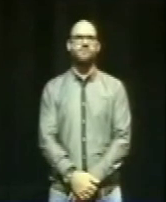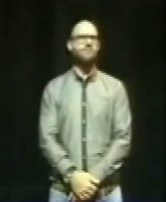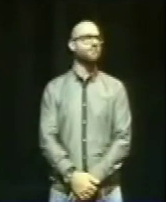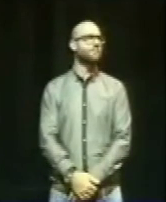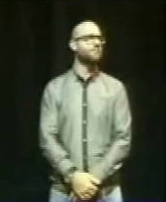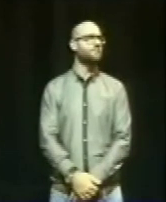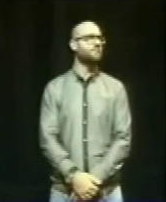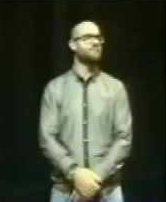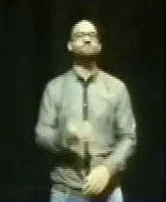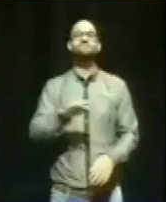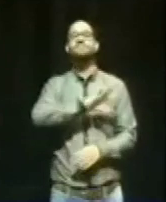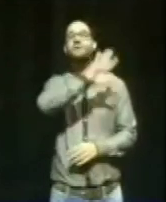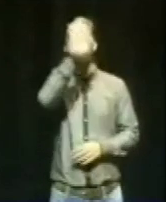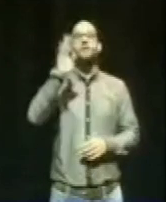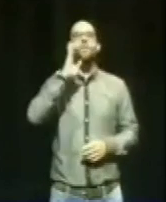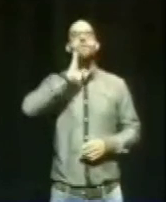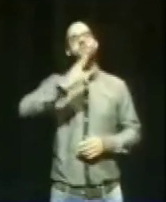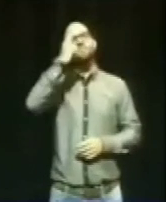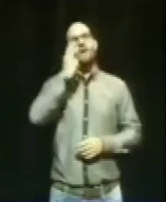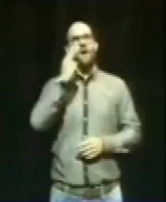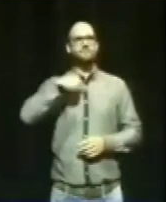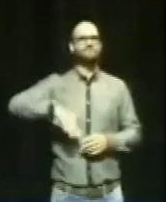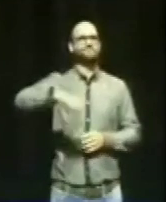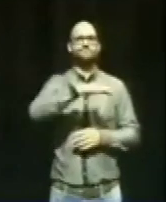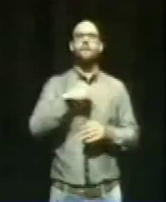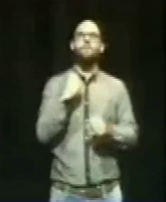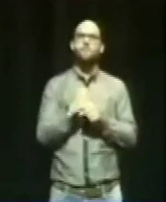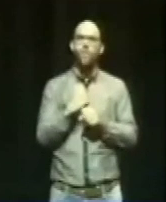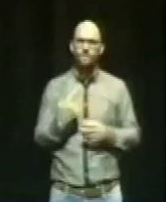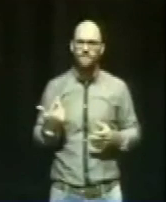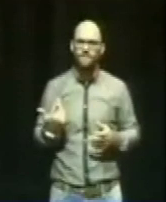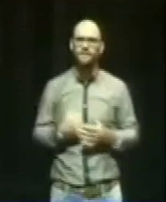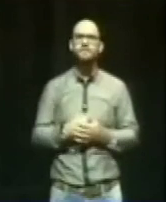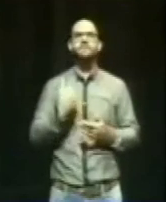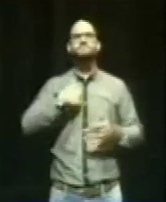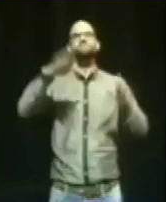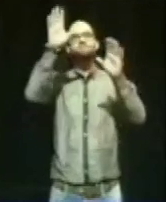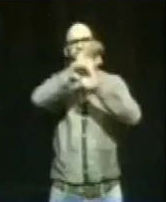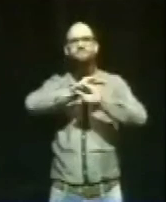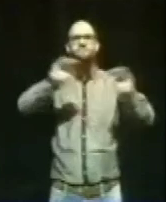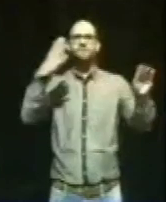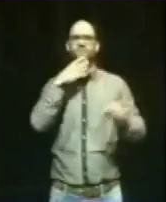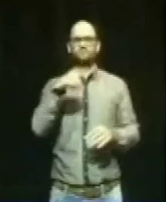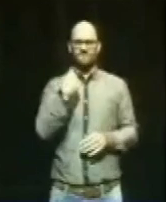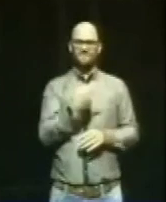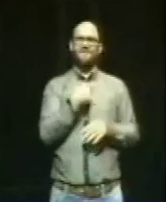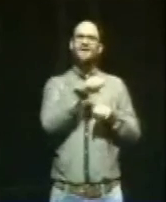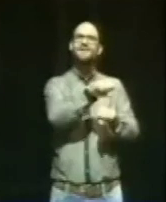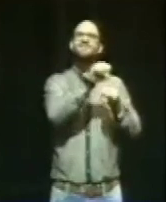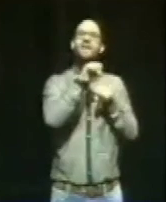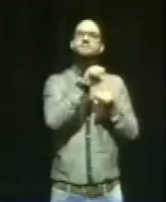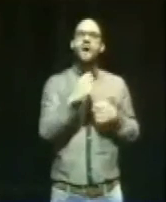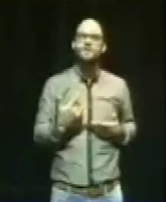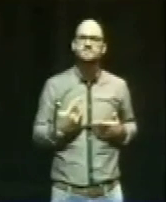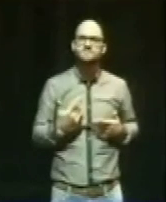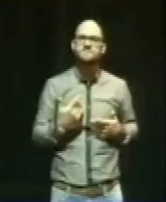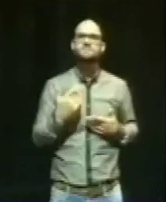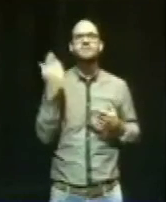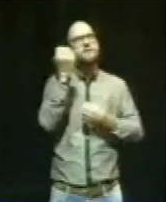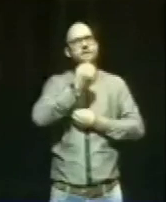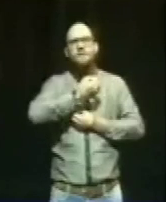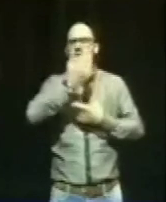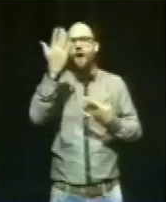Hallo liebe Piraten in Bochum. Ich wollte euch wissen lassen, wir in Niedersachsen wissen ganz genau, was Angst